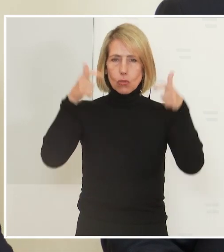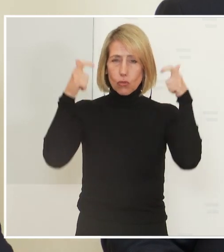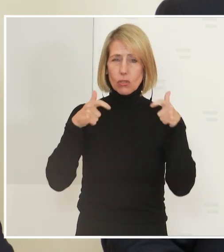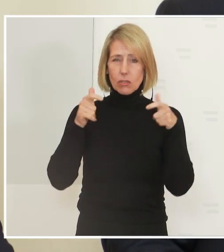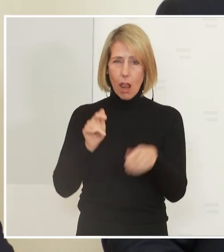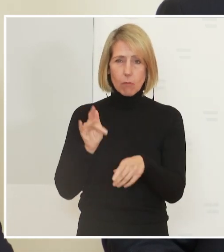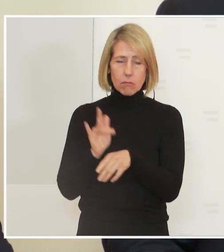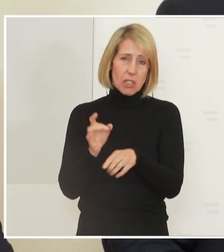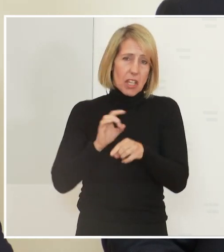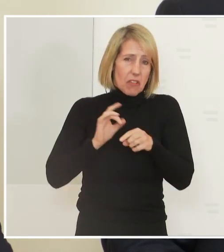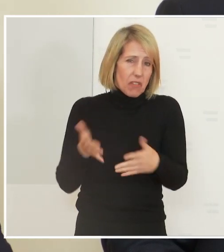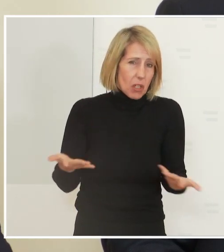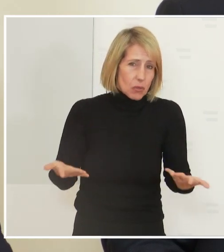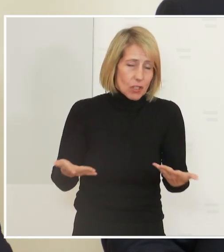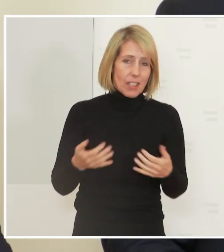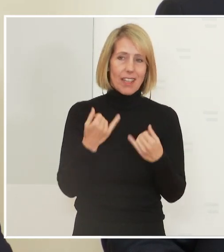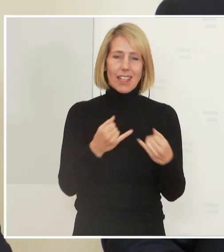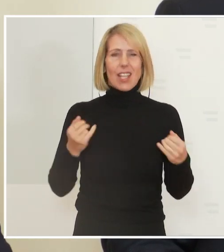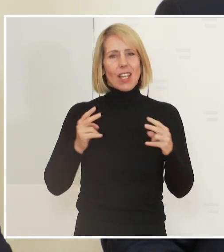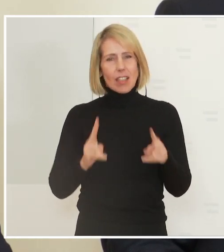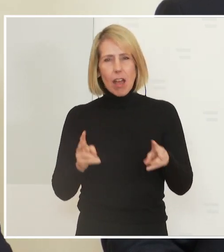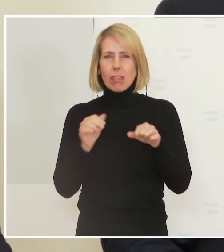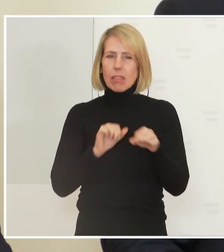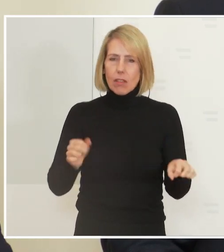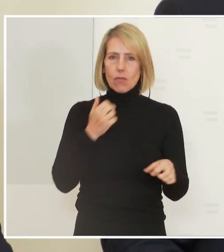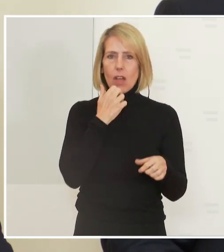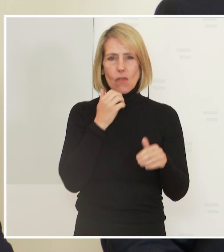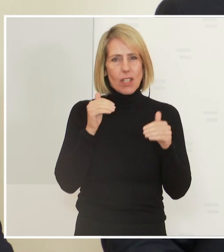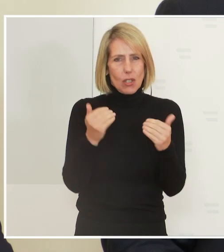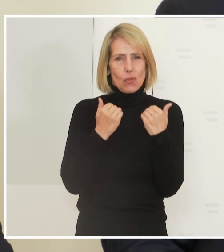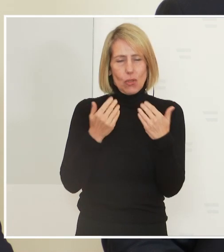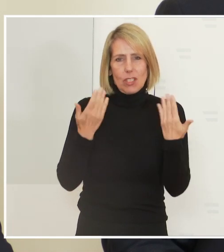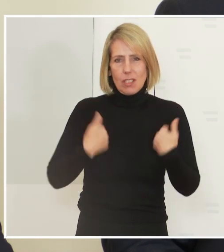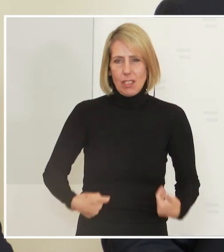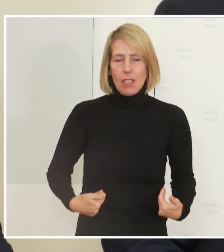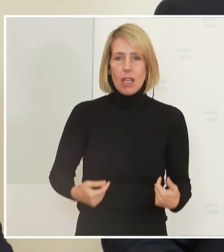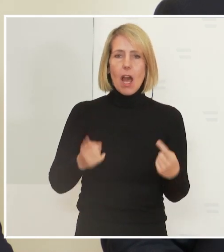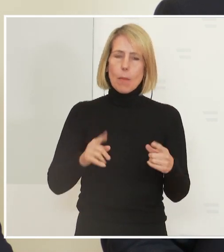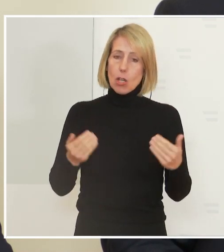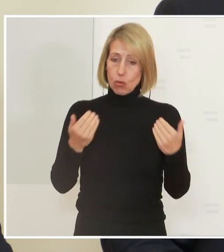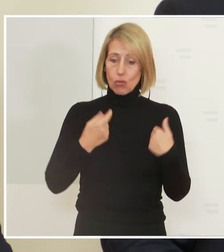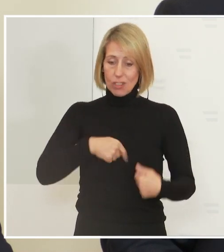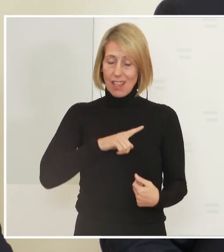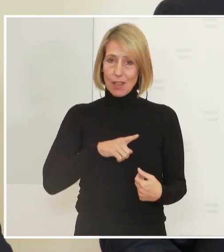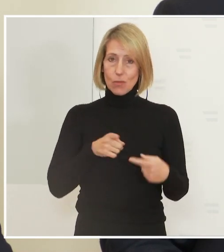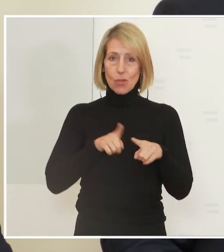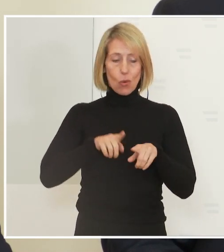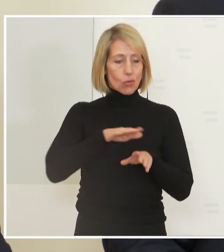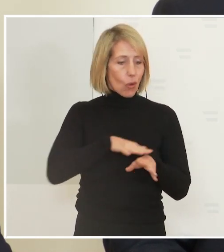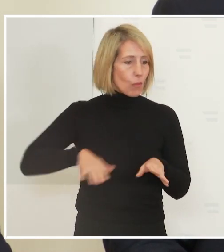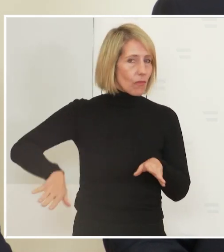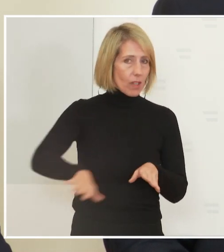Virus. Und jeder von uns hat es in der Hand, freiwillig sich zu schützen. Und er schützt damit nicht nur sich selbst, sondern auch sein